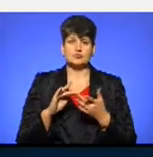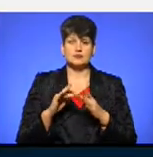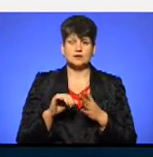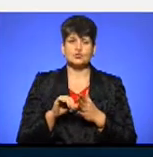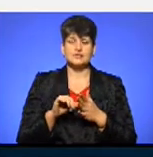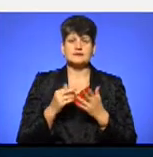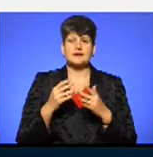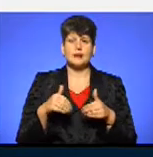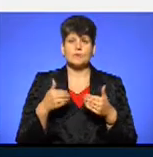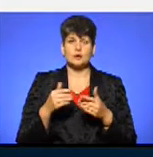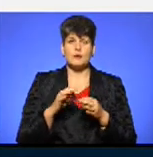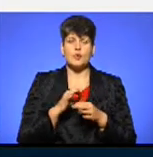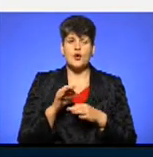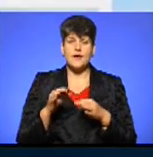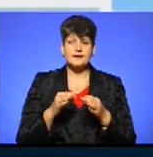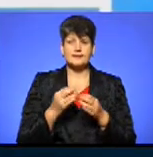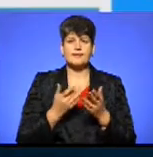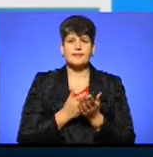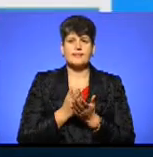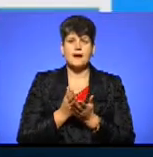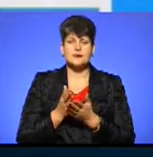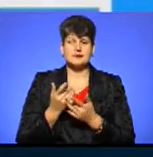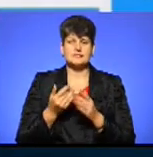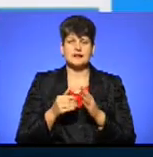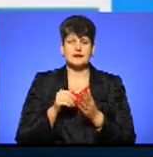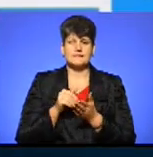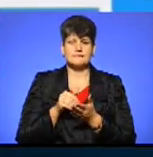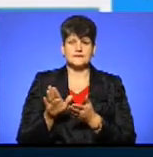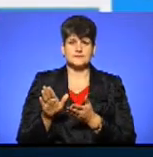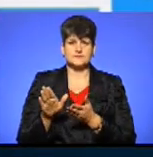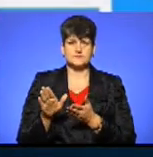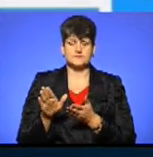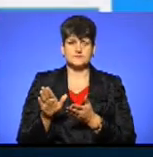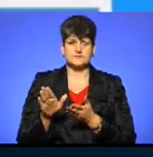те, скільки подано проєктів, яких напрямків і скільки відхилено. Будь ласка, прокоментуйте.